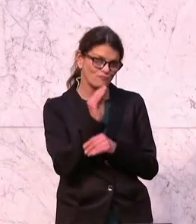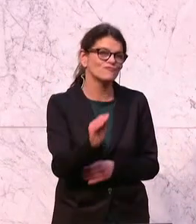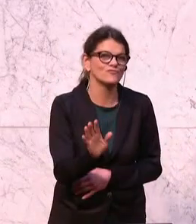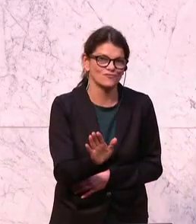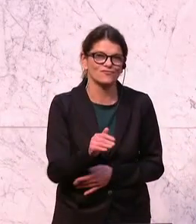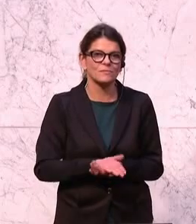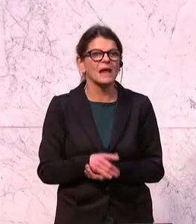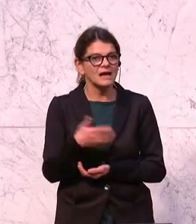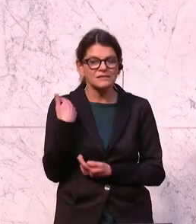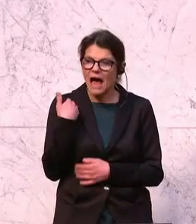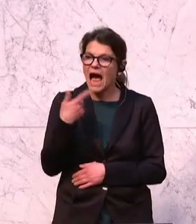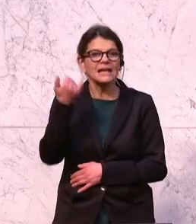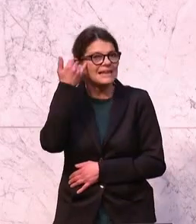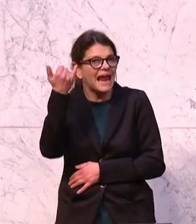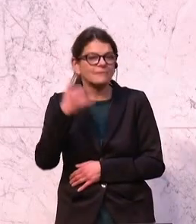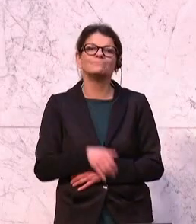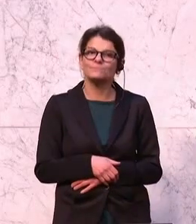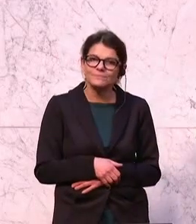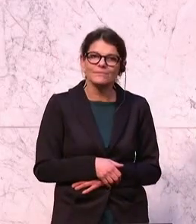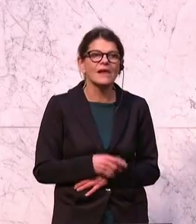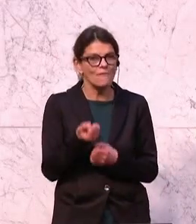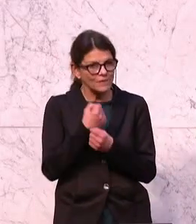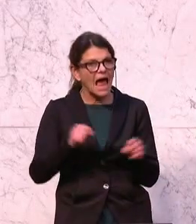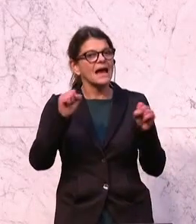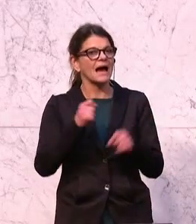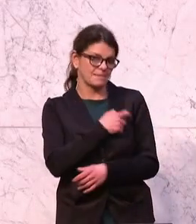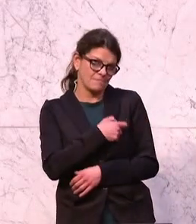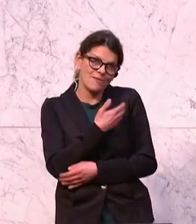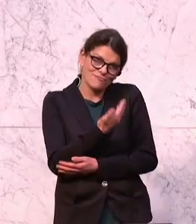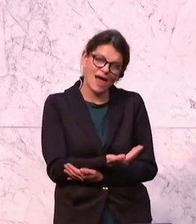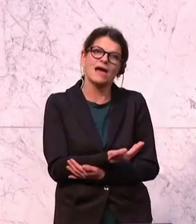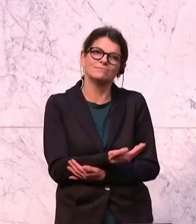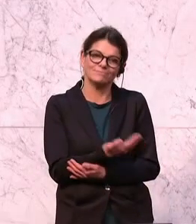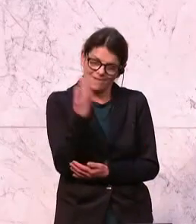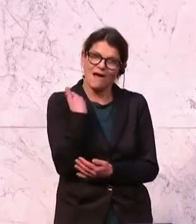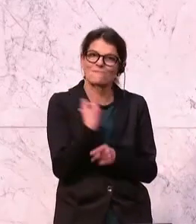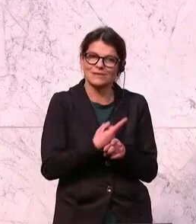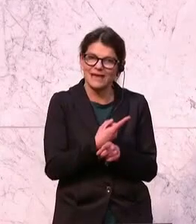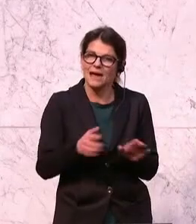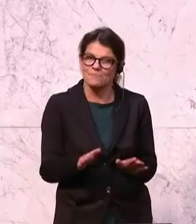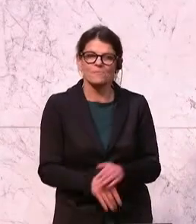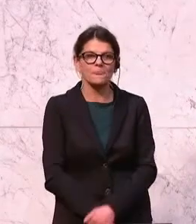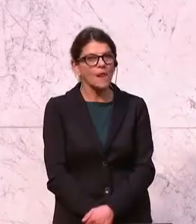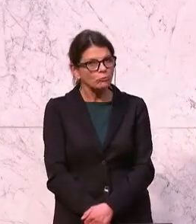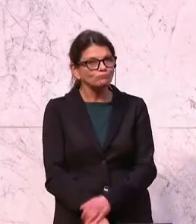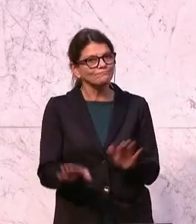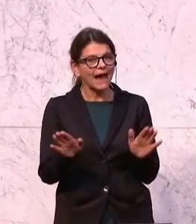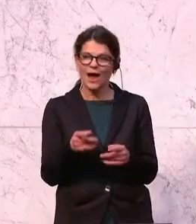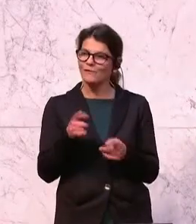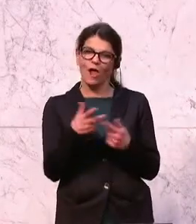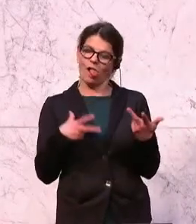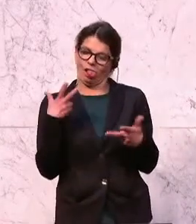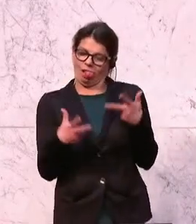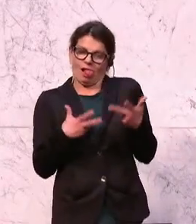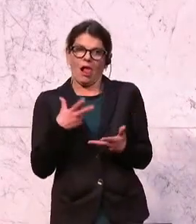dazu, sondern das war schon die Idee der Freiheitlichen in dieser Zeit. Sich mit fremden Federn schmücken,